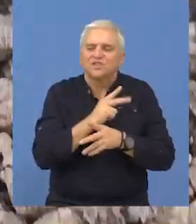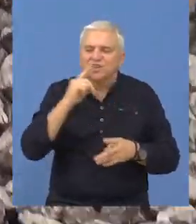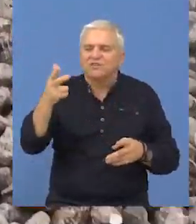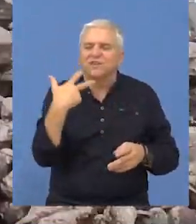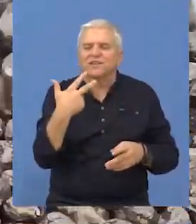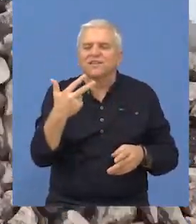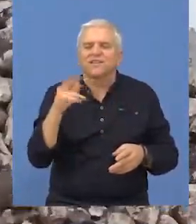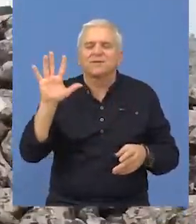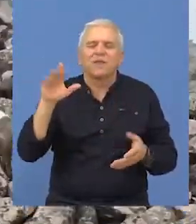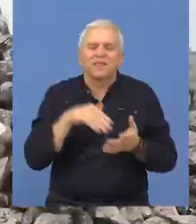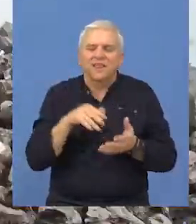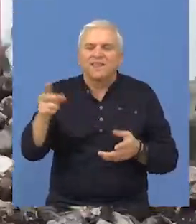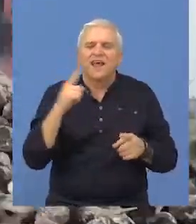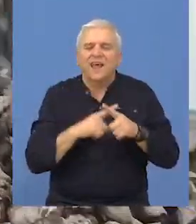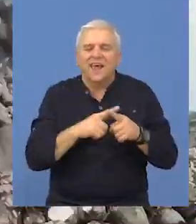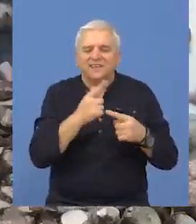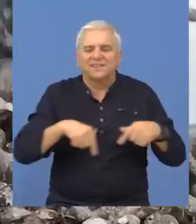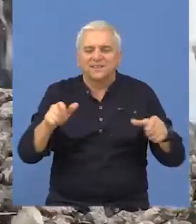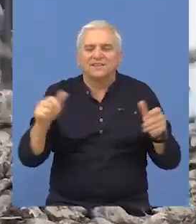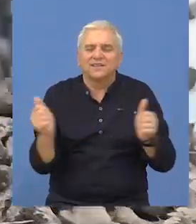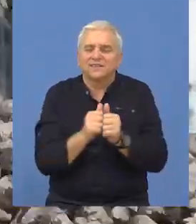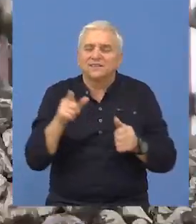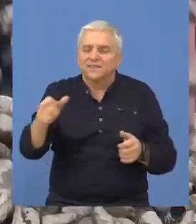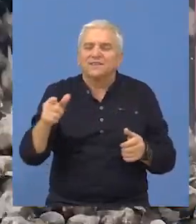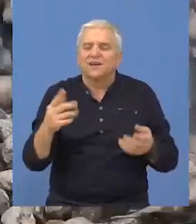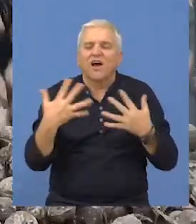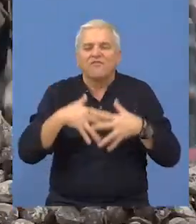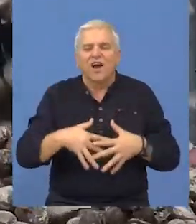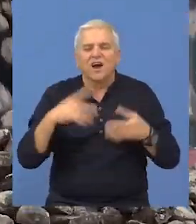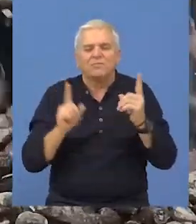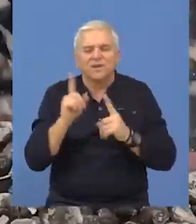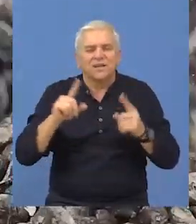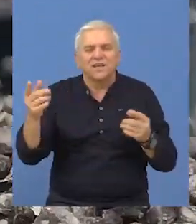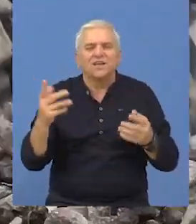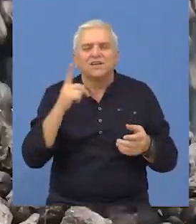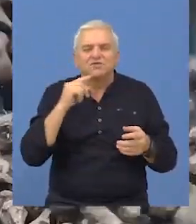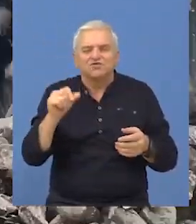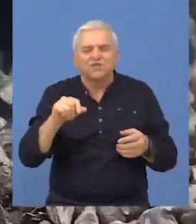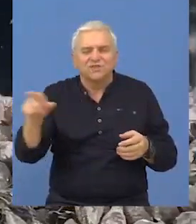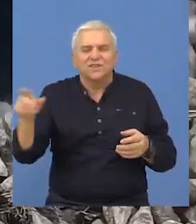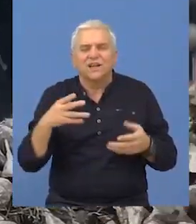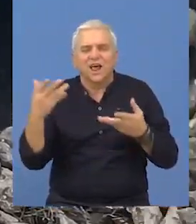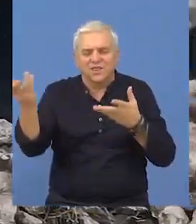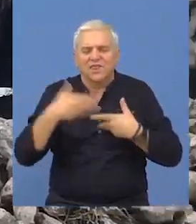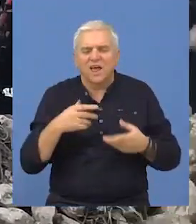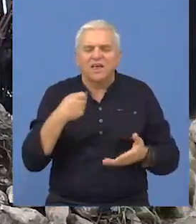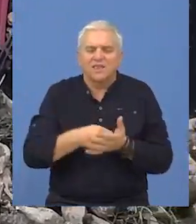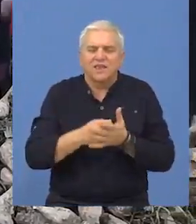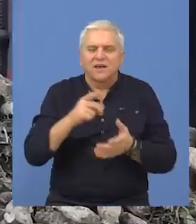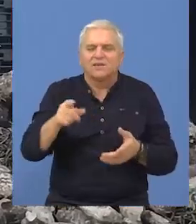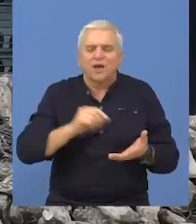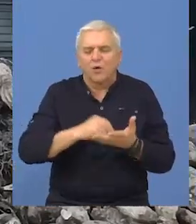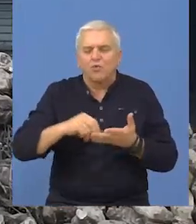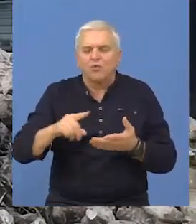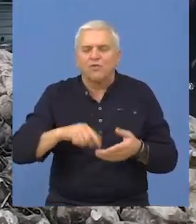35.000 dinara po hektaru. Pored toga, fabrike šećera daju garantovanu cenu, a Nandor